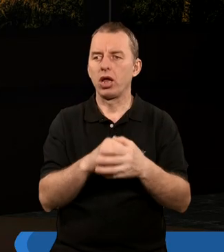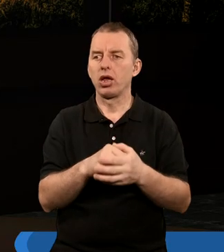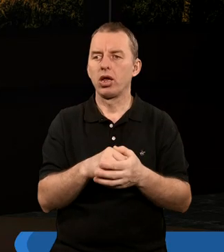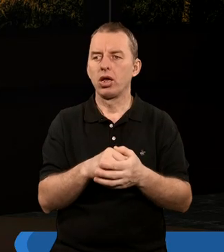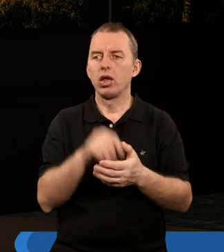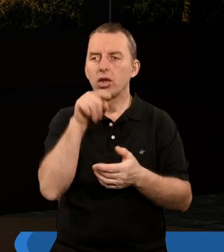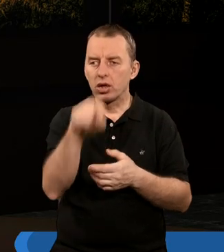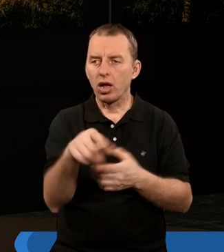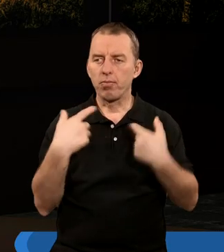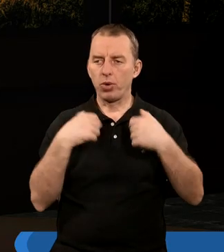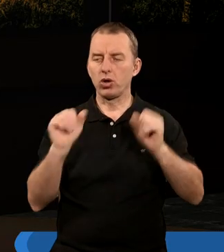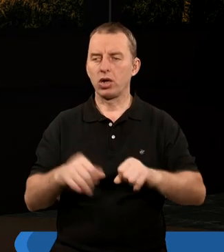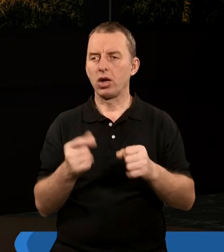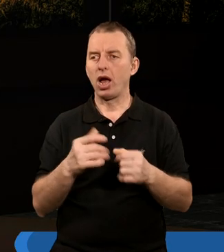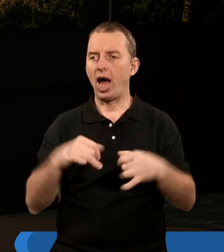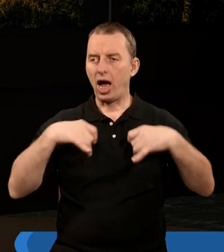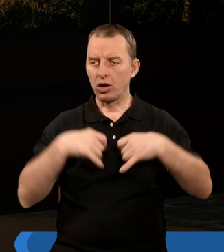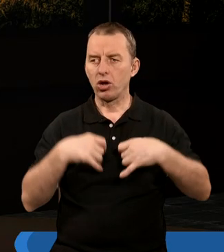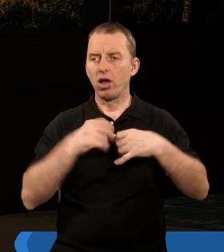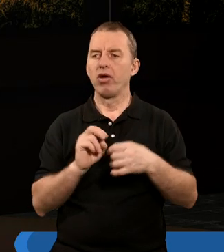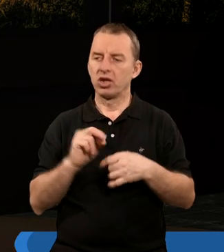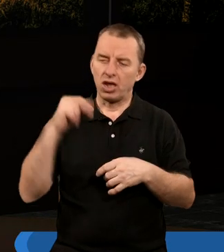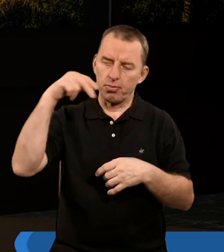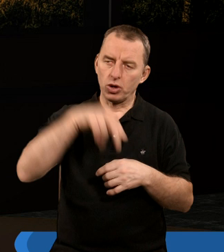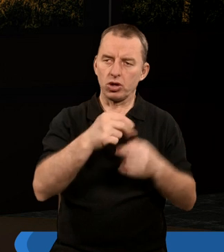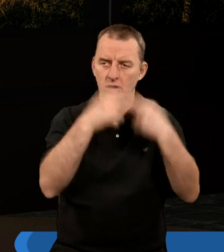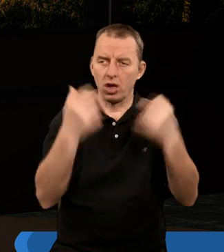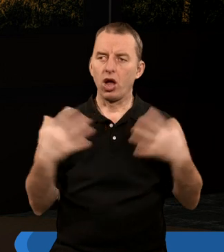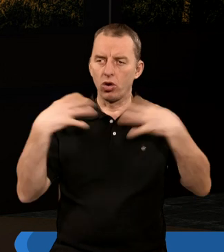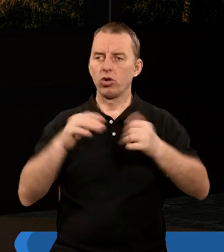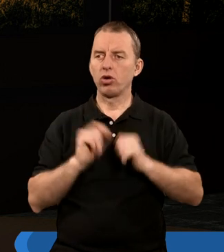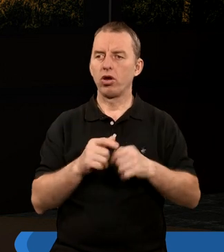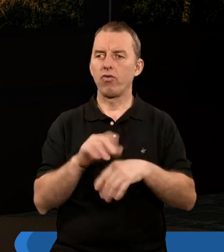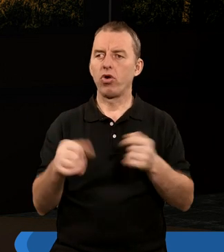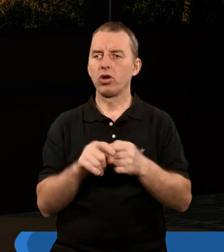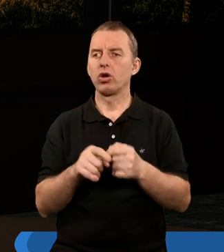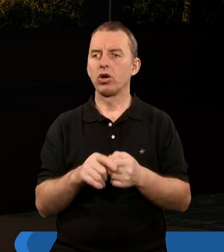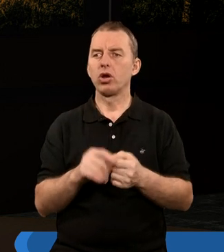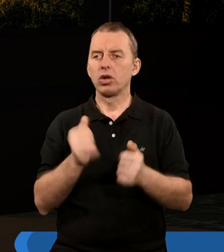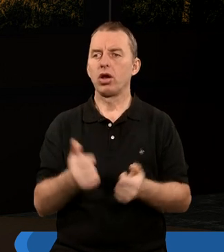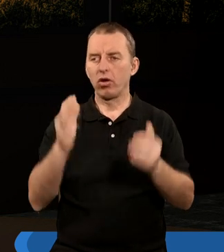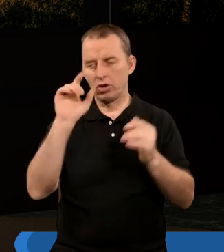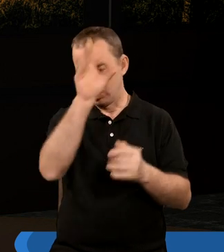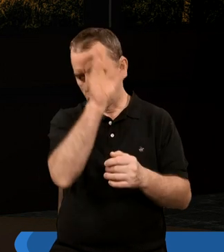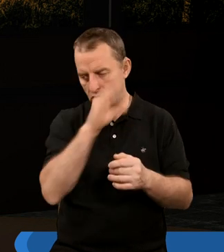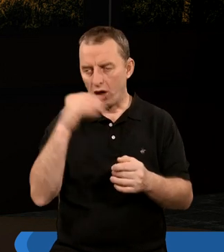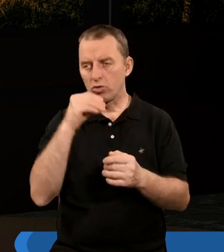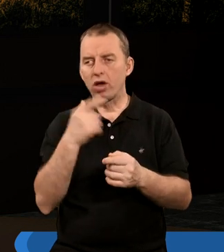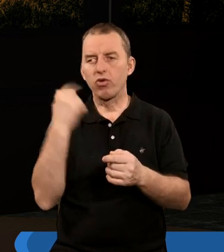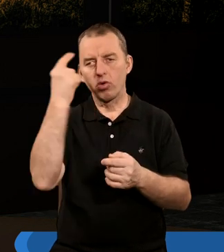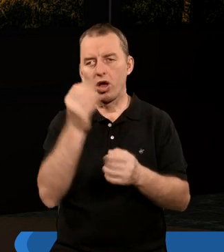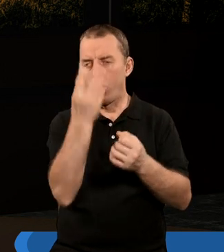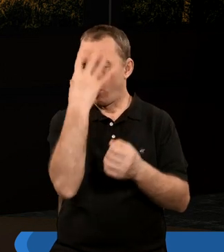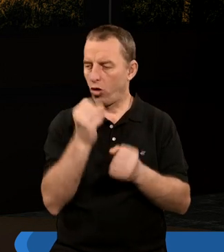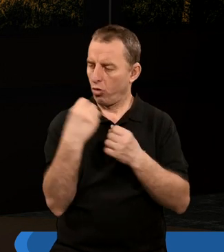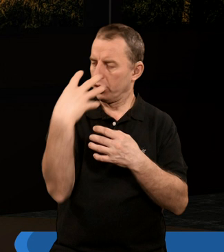Widziałem innego potężnego anioła, wstępującego z nieba, odzianego wobok, z tęczą wokoło głowy, którego oblicze